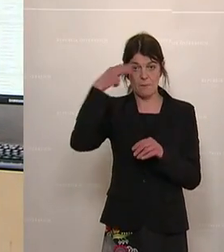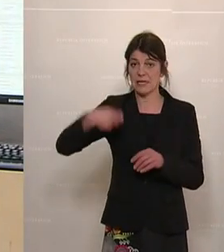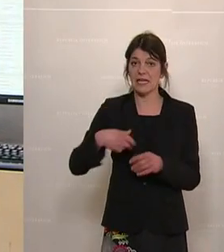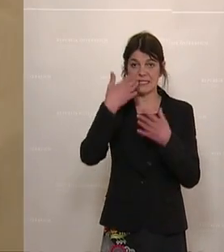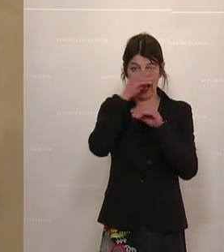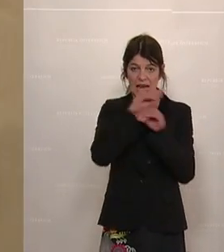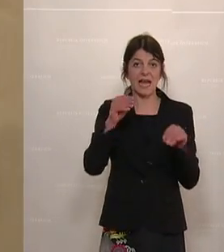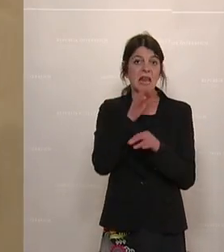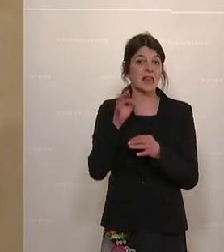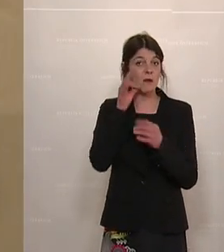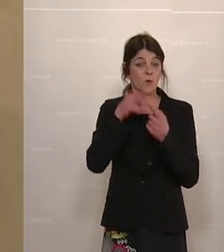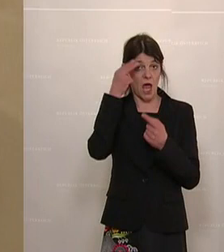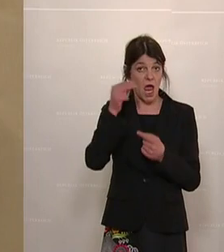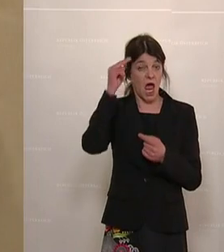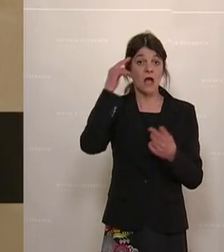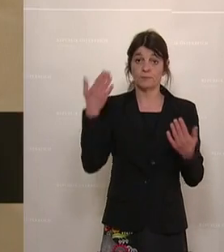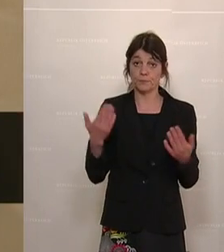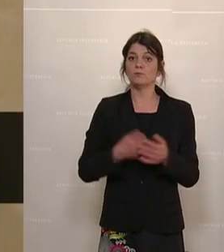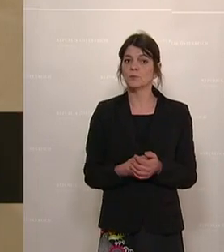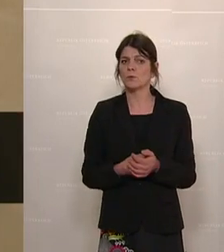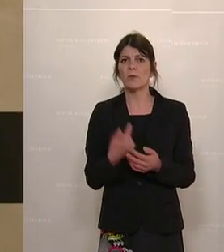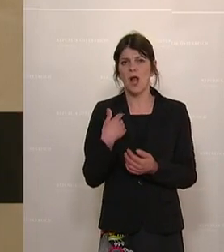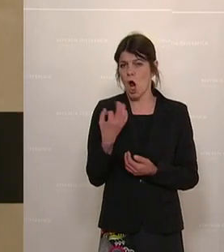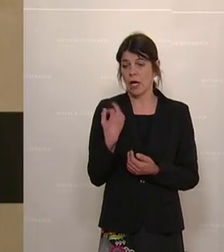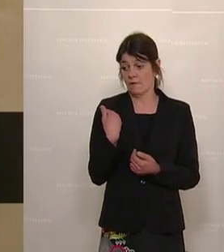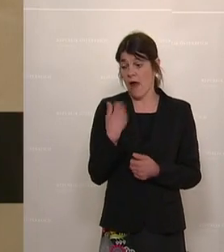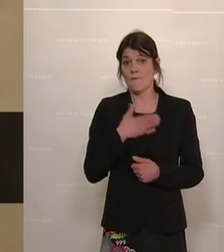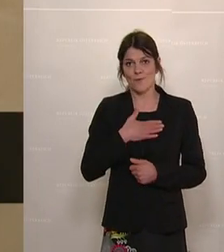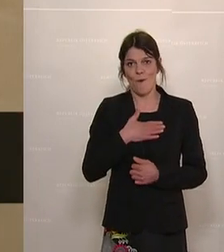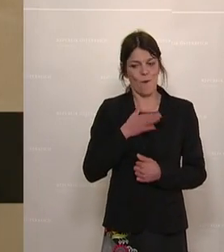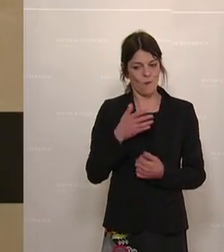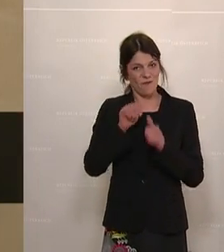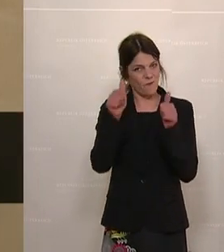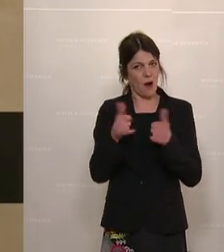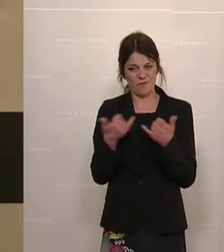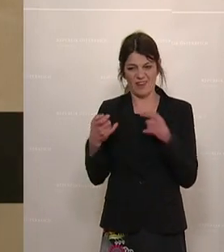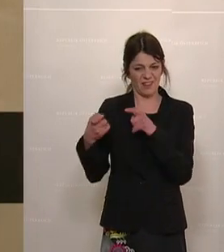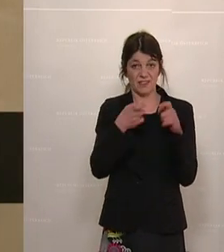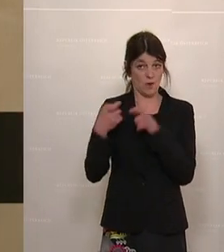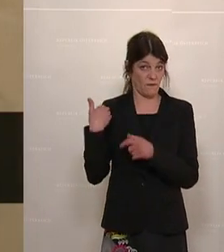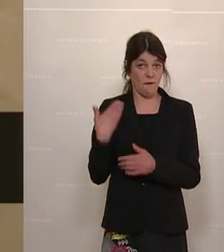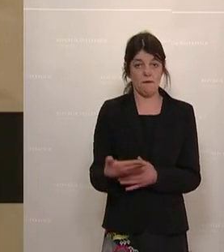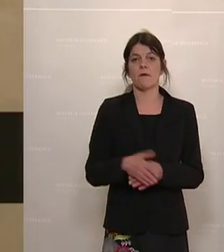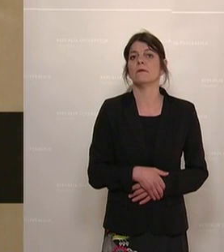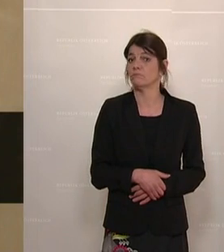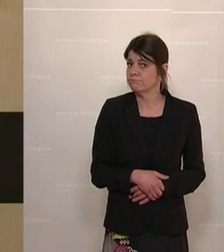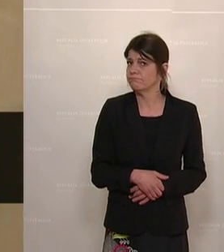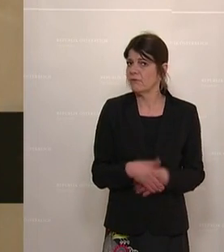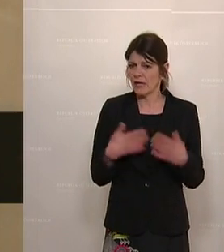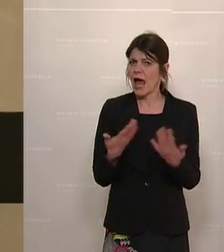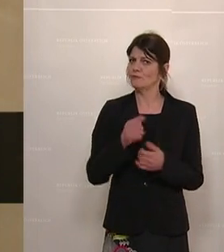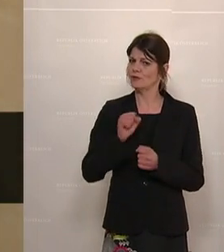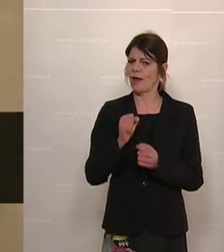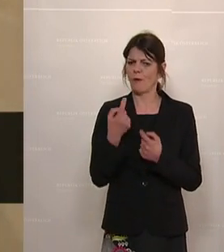Damen und Herren, an sich war ich heute sehr froh über die Art der Diskussion, denn es taucht ja dann